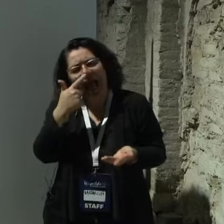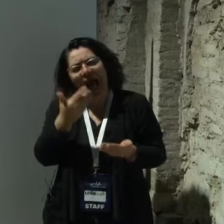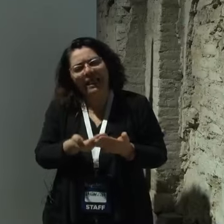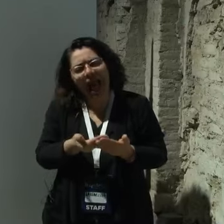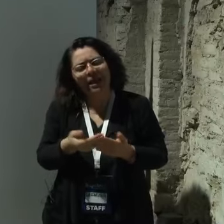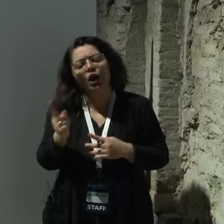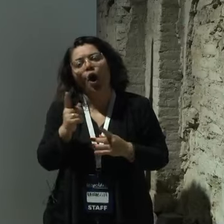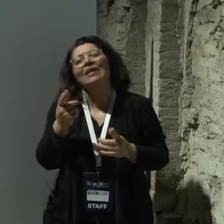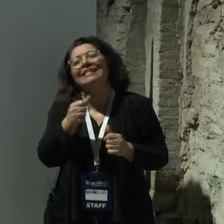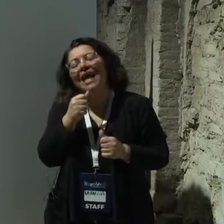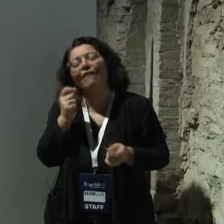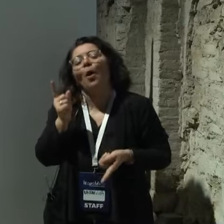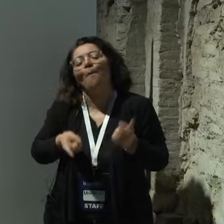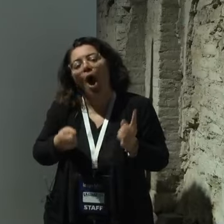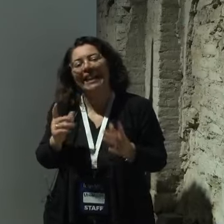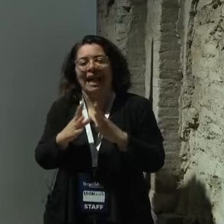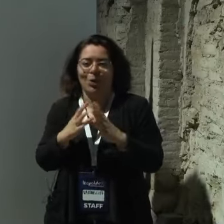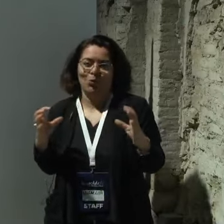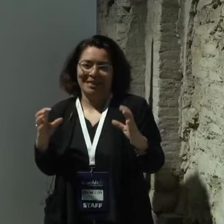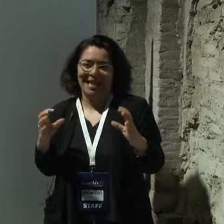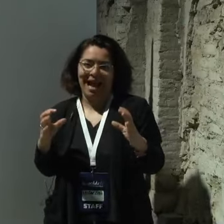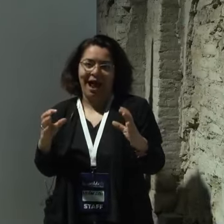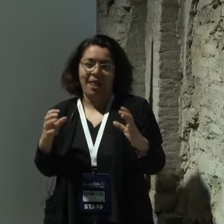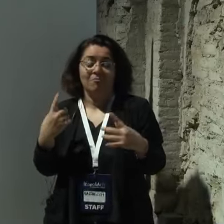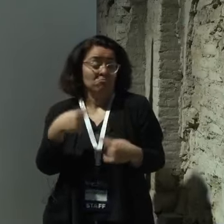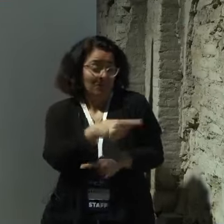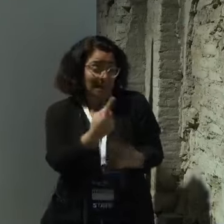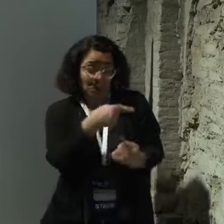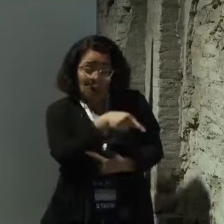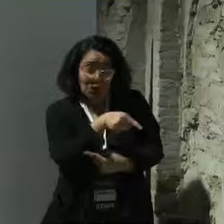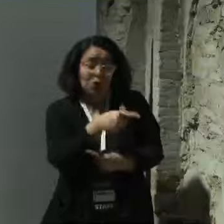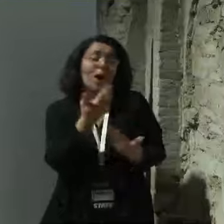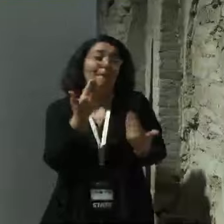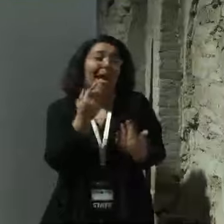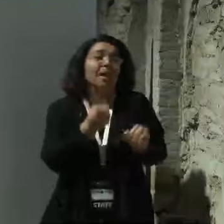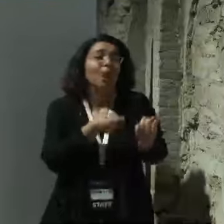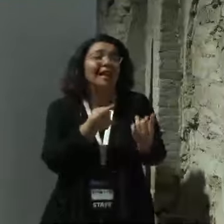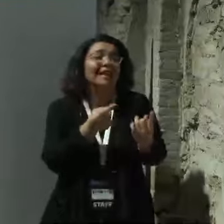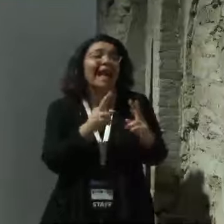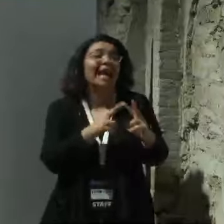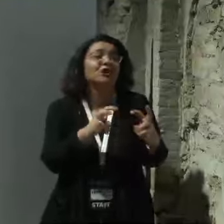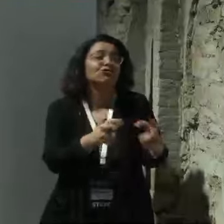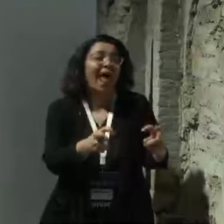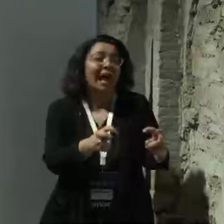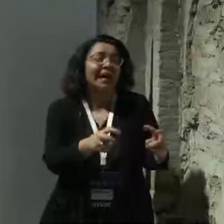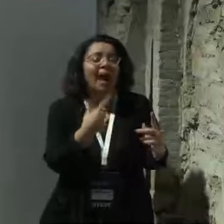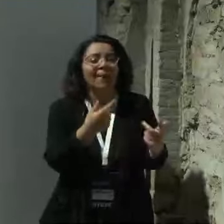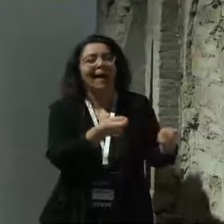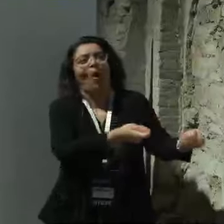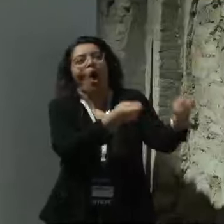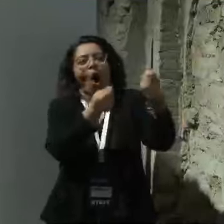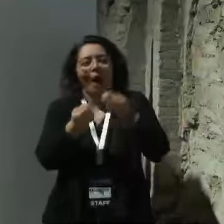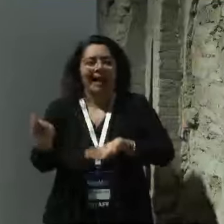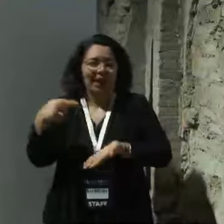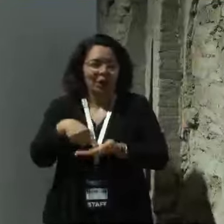politiche industriali o nel suo caso legate alla ricerca che possono riportare appunto quante più persone possibili al